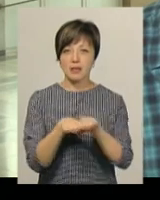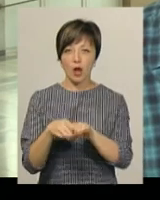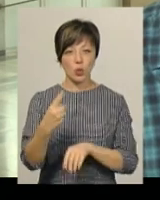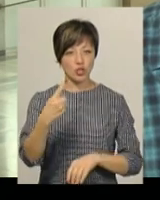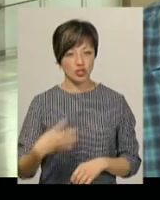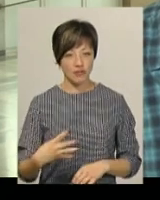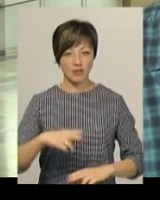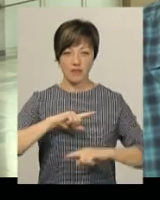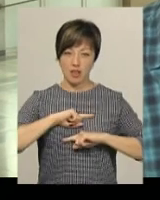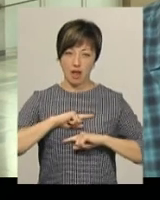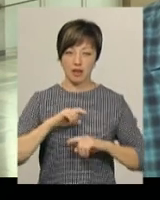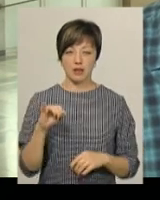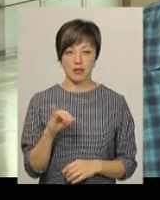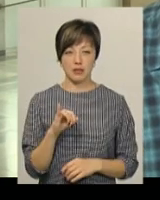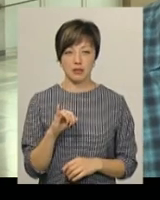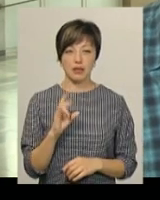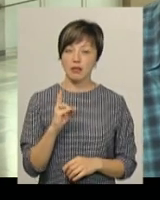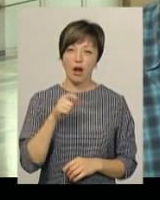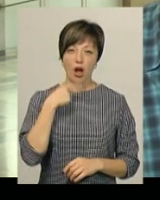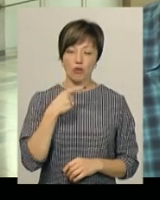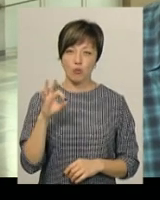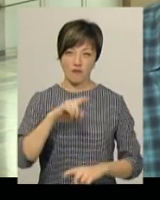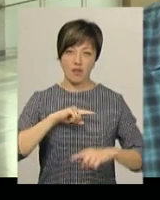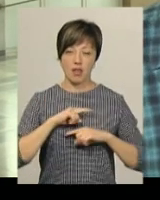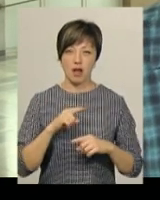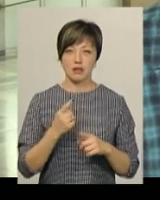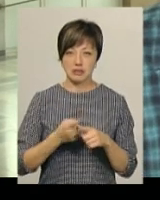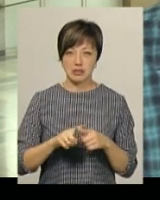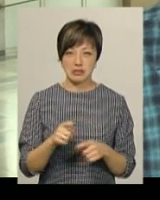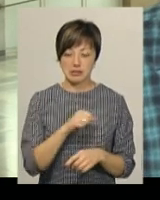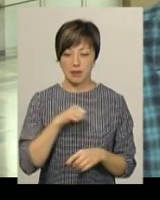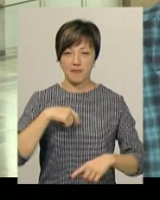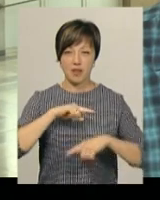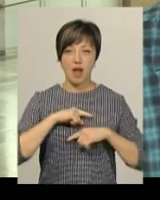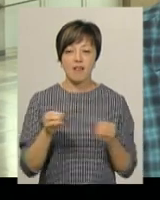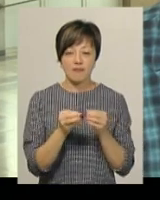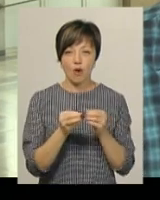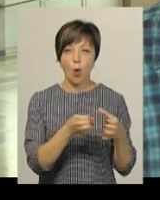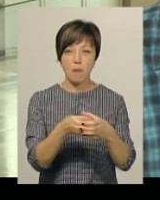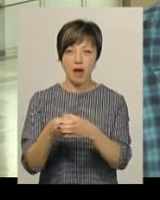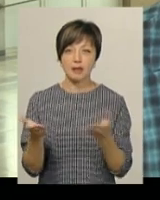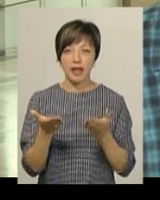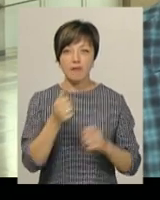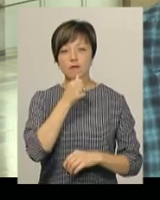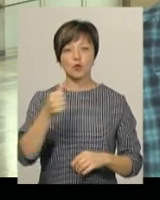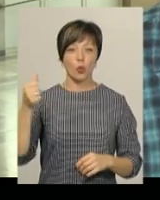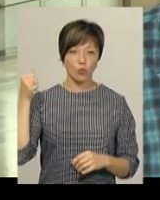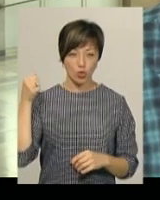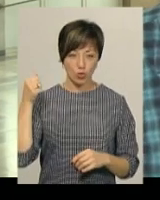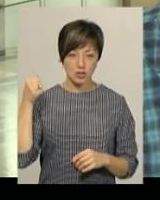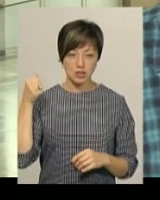фінала, не кажучи вже за фінал. Я думаю, ті самі команди, які в тому році